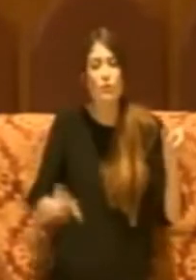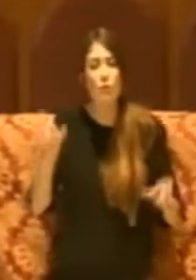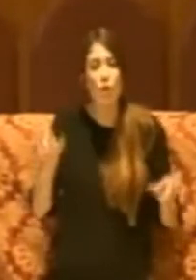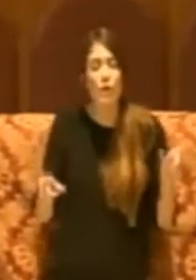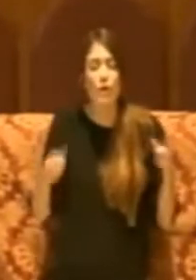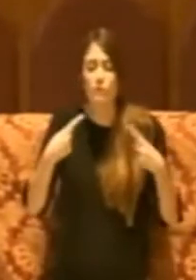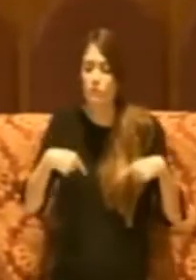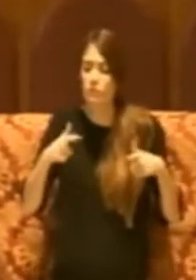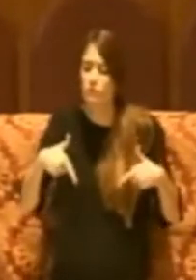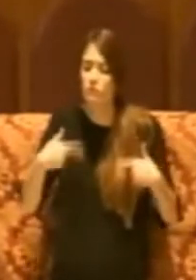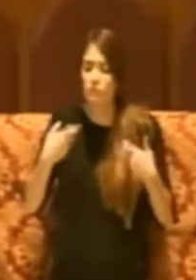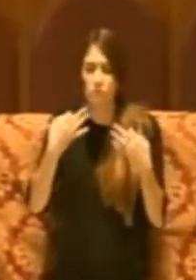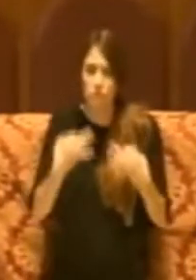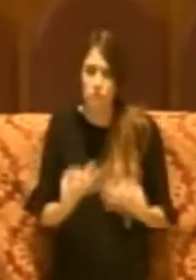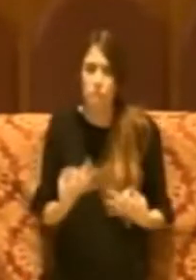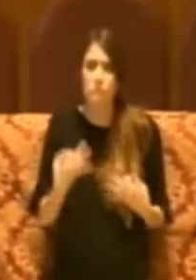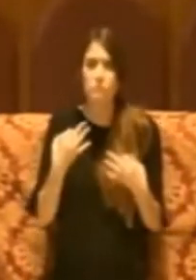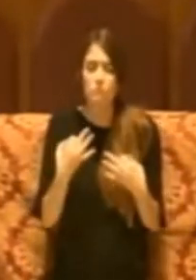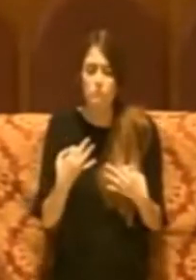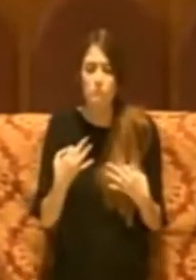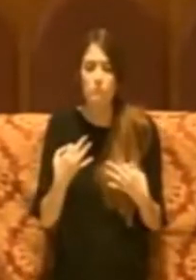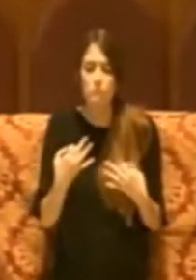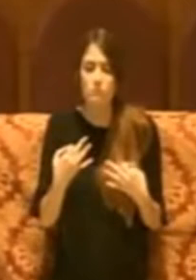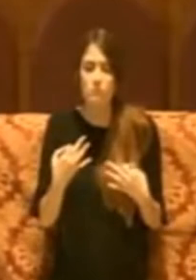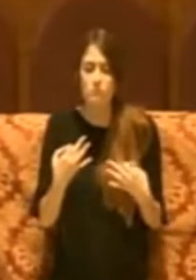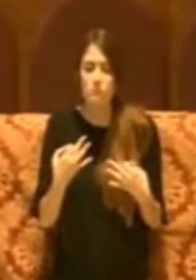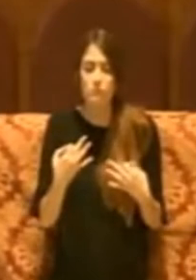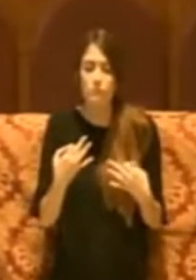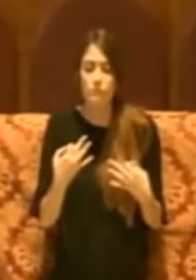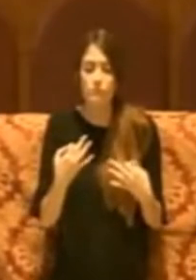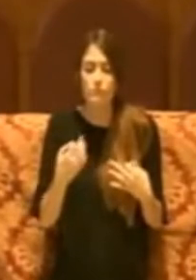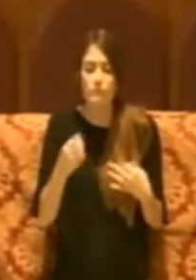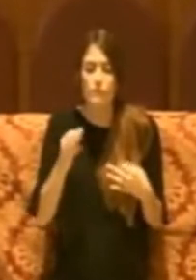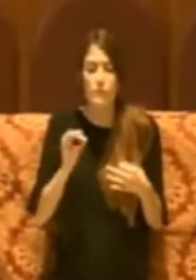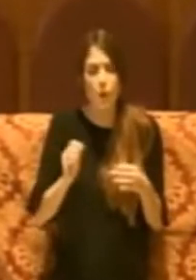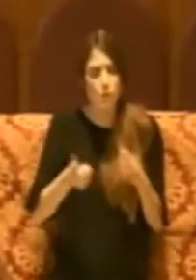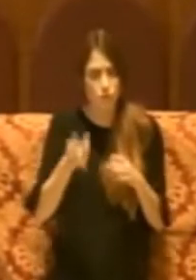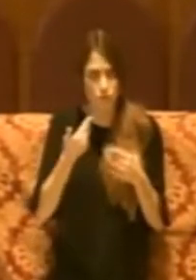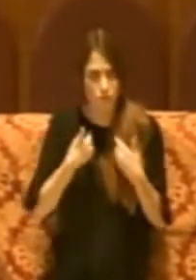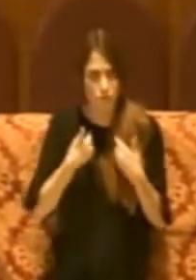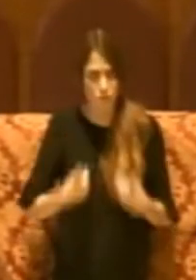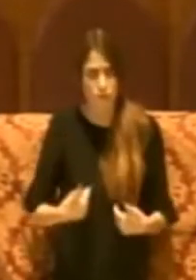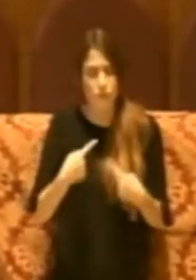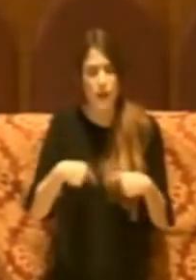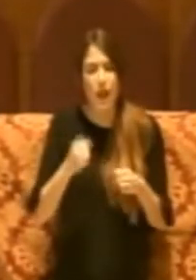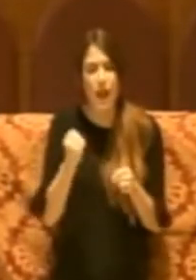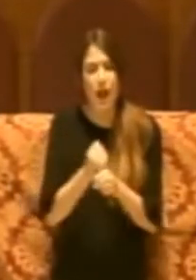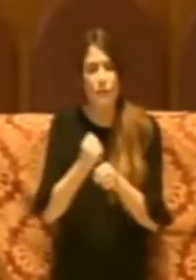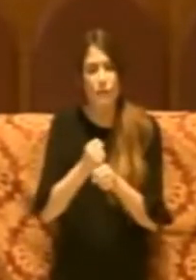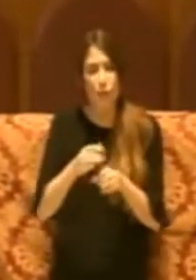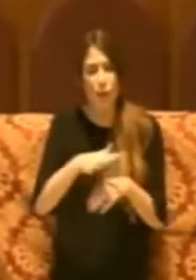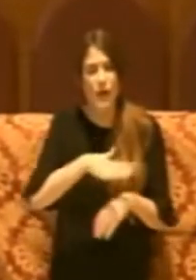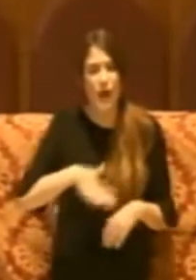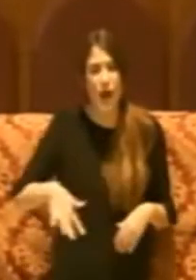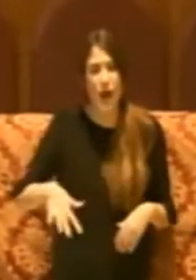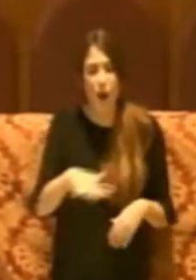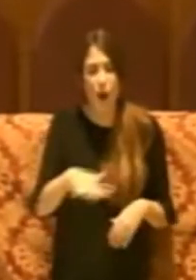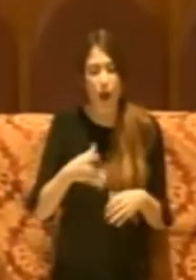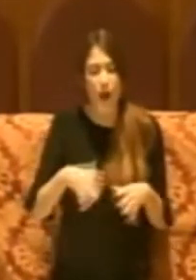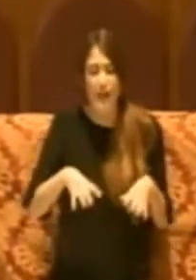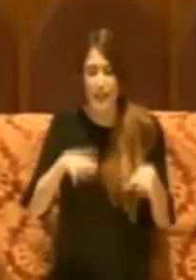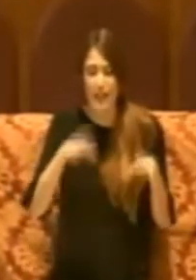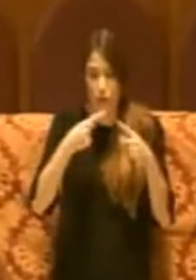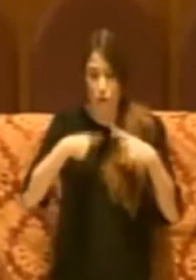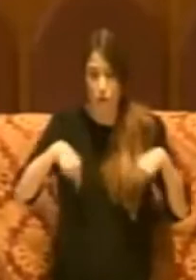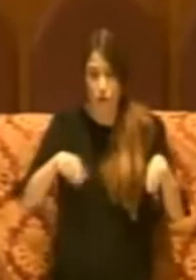l'esecuzione sempre in prima battuta dei lavori dell'Aula dall'inizio di questa consigliatura